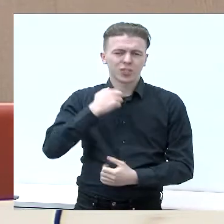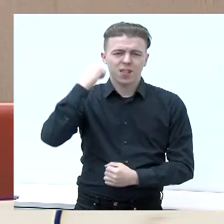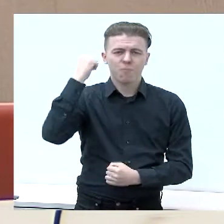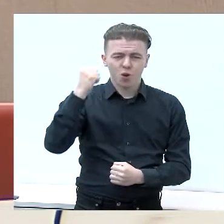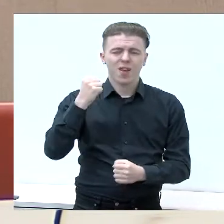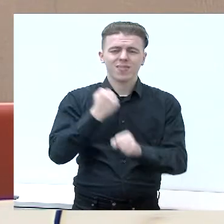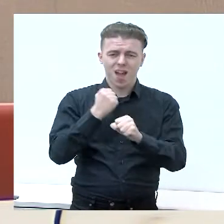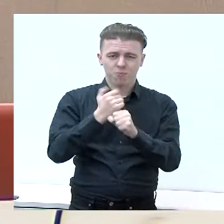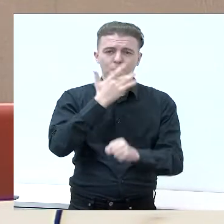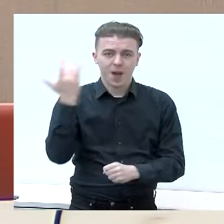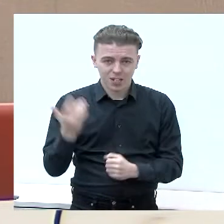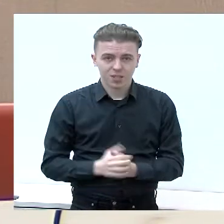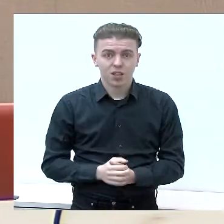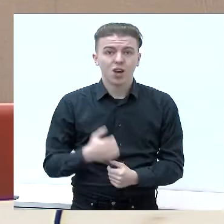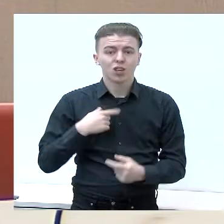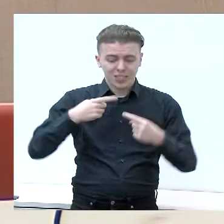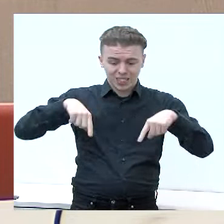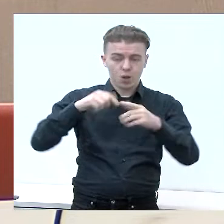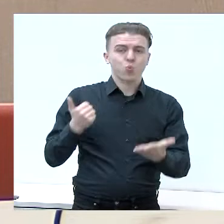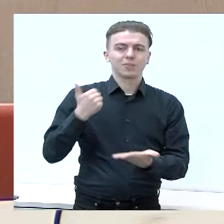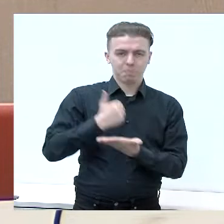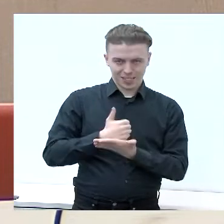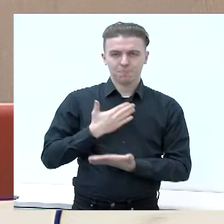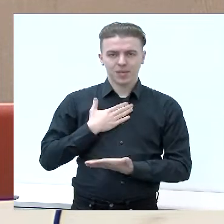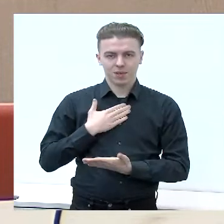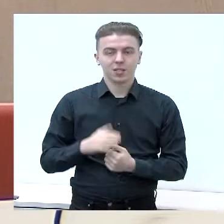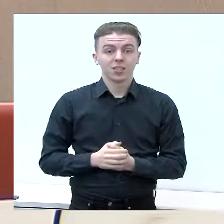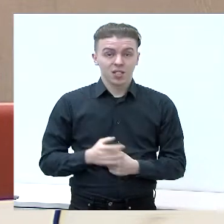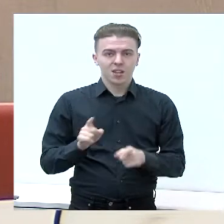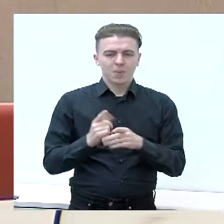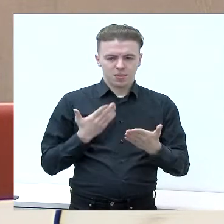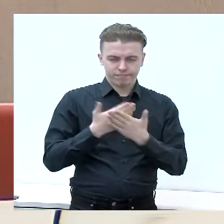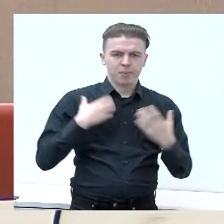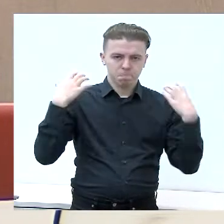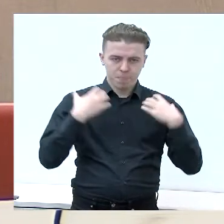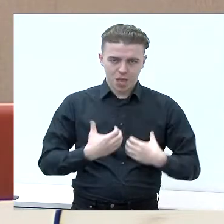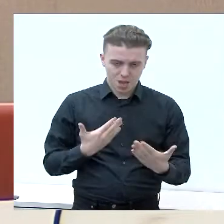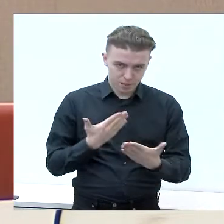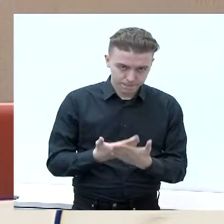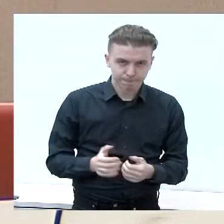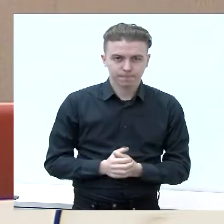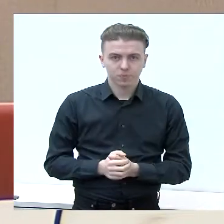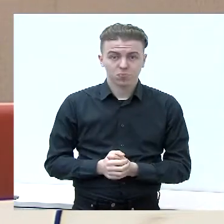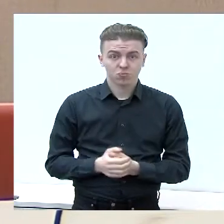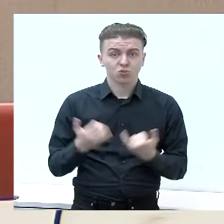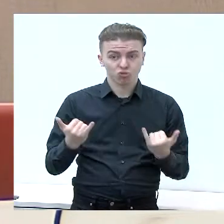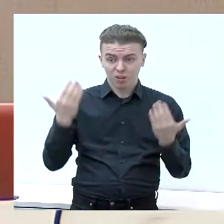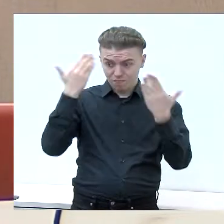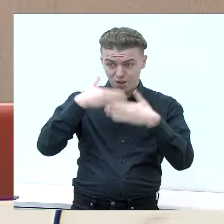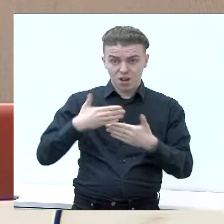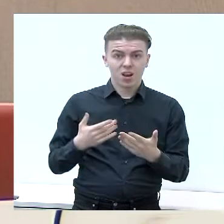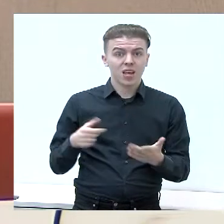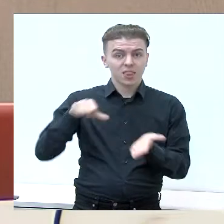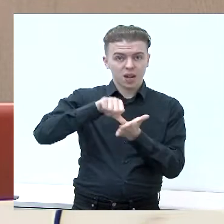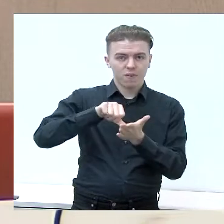darbo partiją. Esu skiriaus pirmininkas, kandidatas įmerus. Su manim šiandien vakara dalyvauja diskusijos